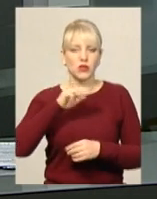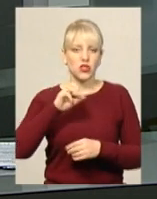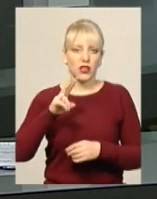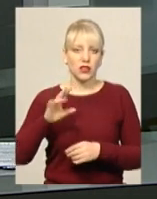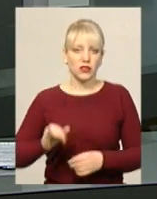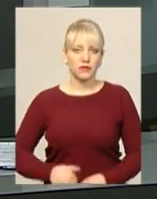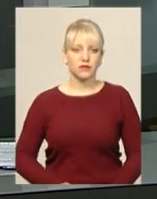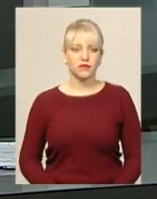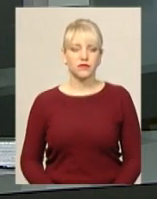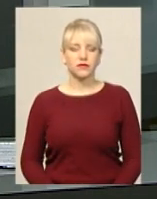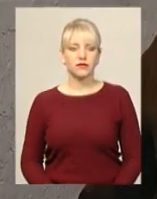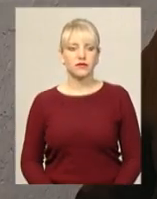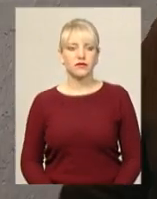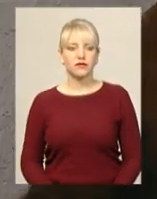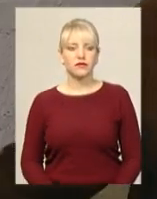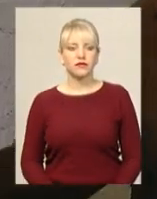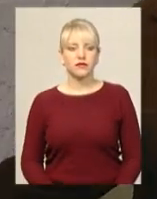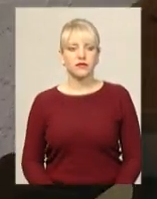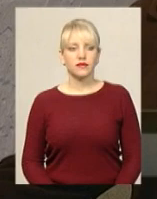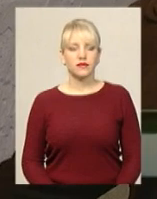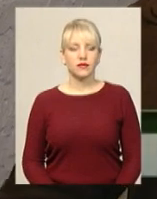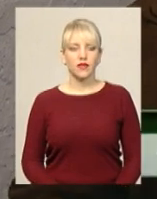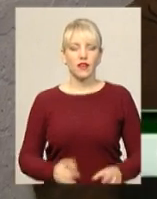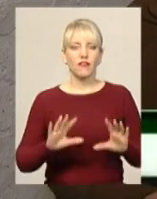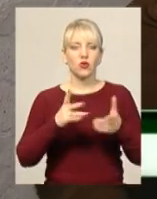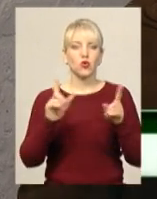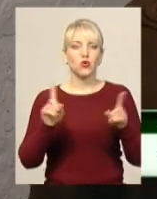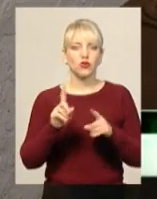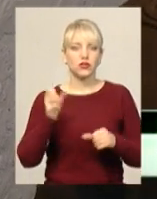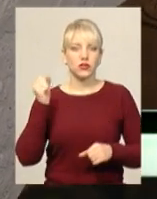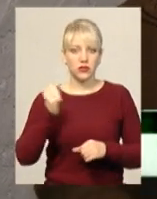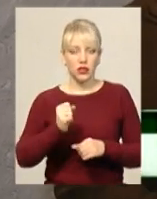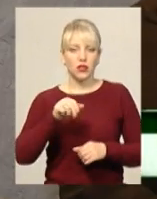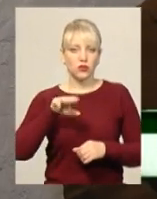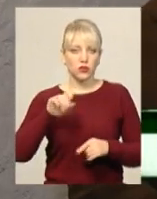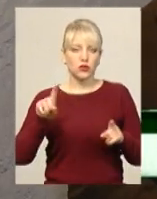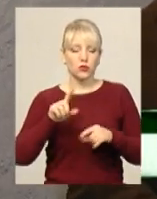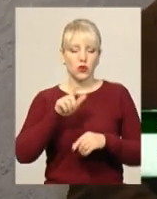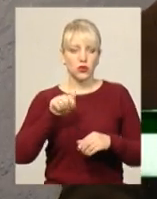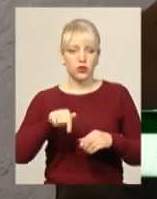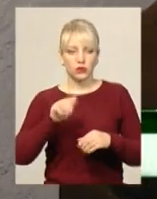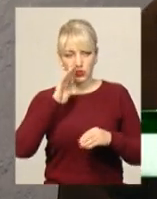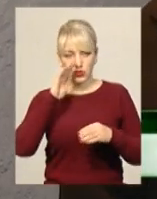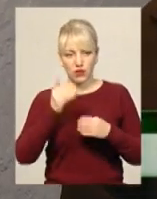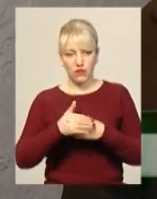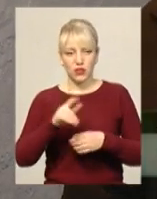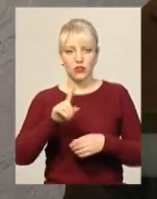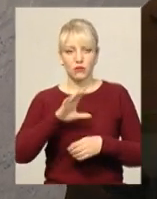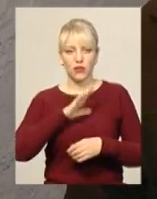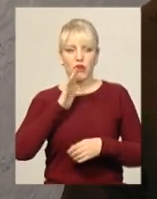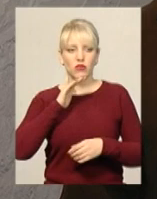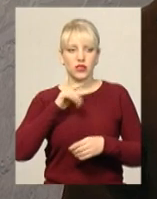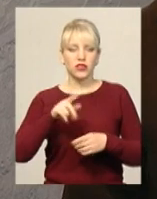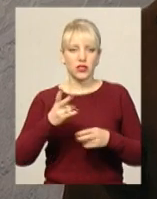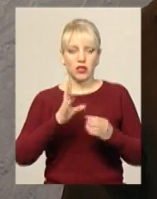досліджувала Світлана Русіна. «Вдруг щось, не дай Бог, щоб люди сюди сховалися і була водичка, то маємо